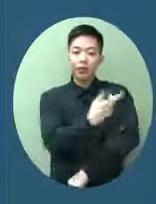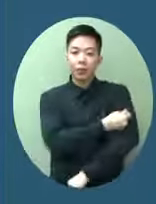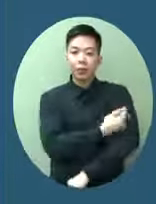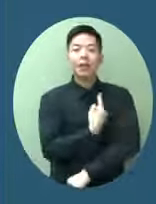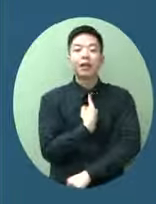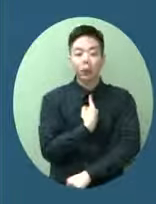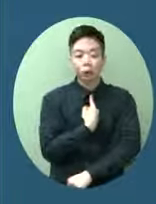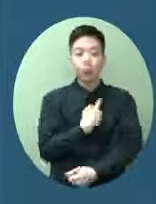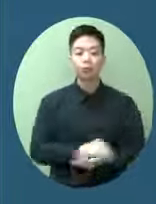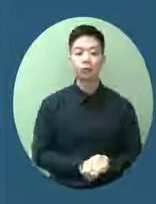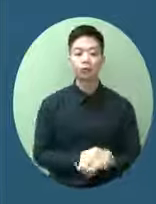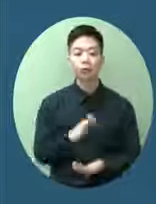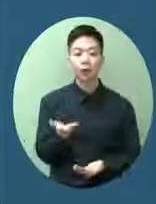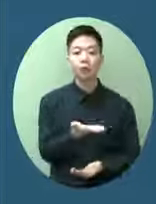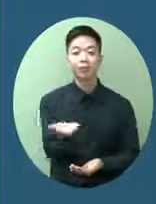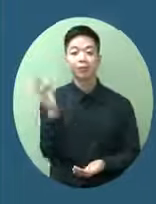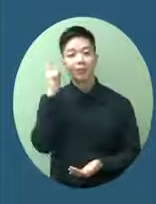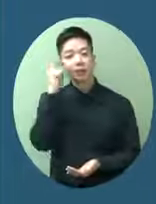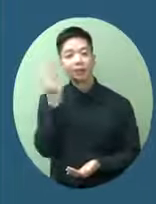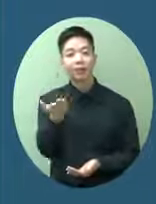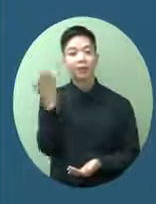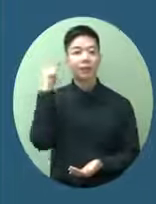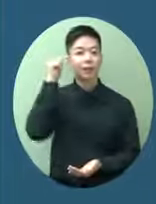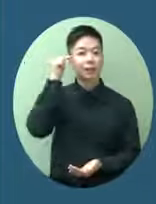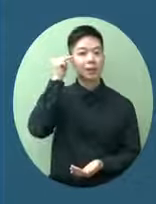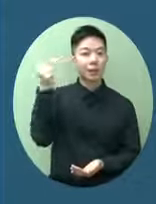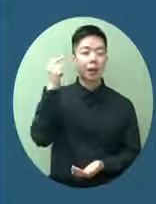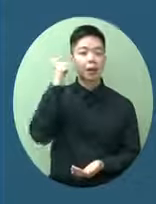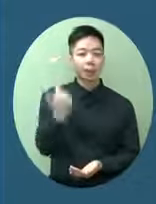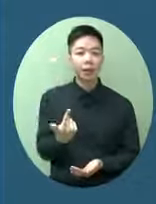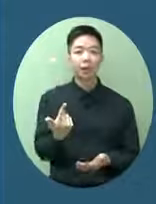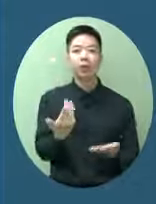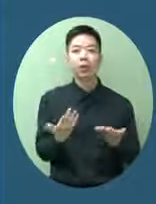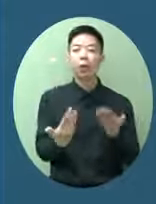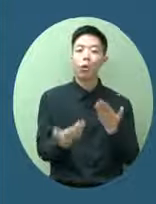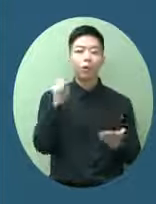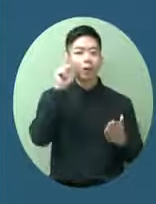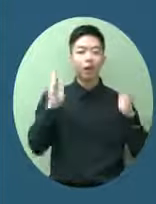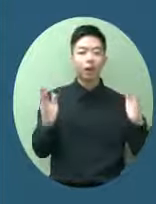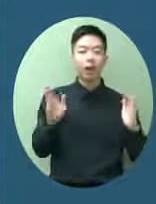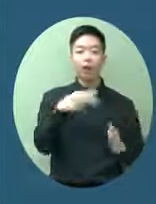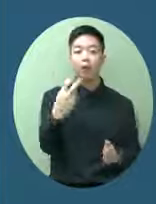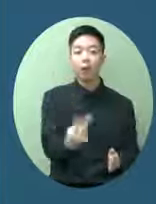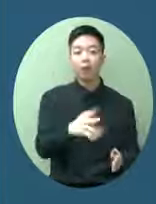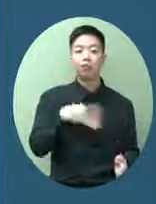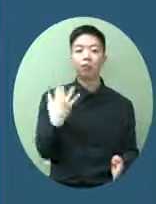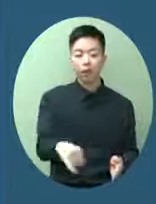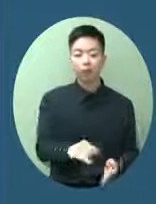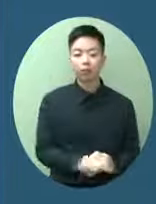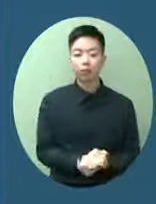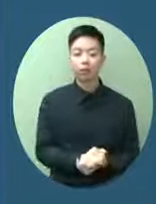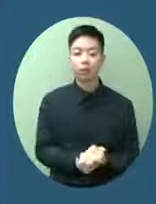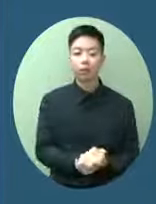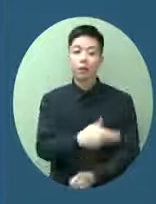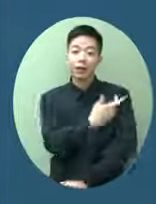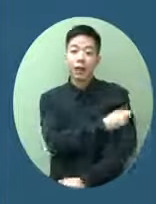大家知道我們過去這十天八日有時低到兩萬針都打不到而預約去打針的人數也